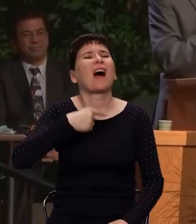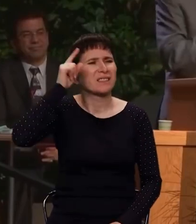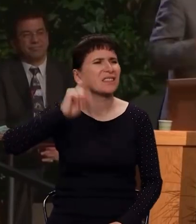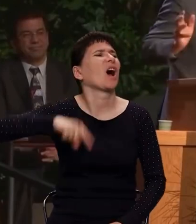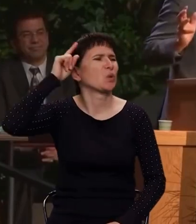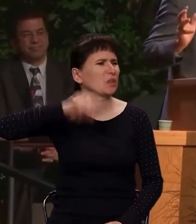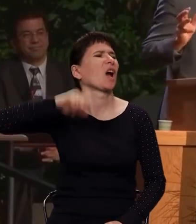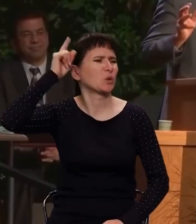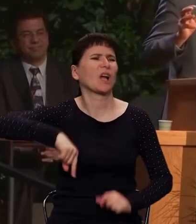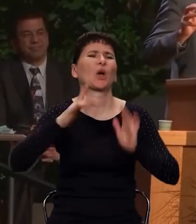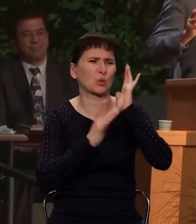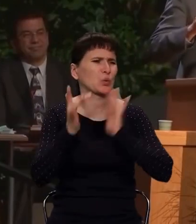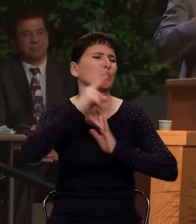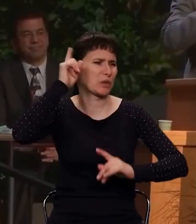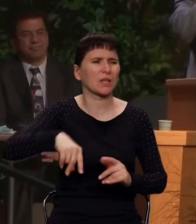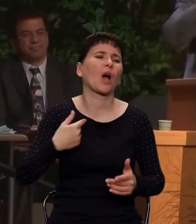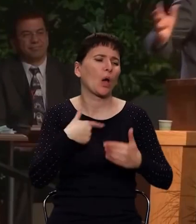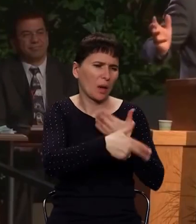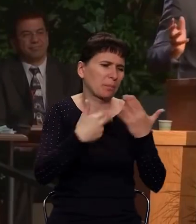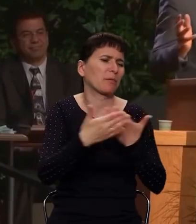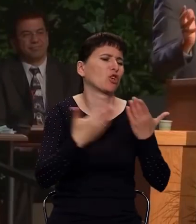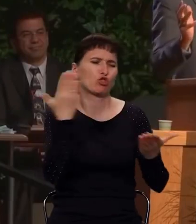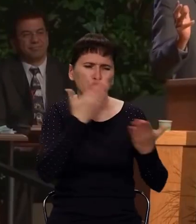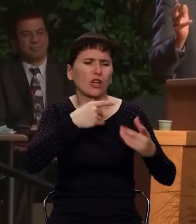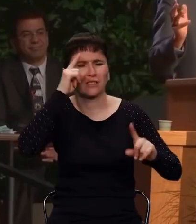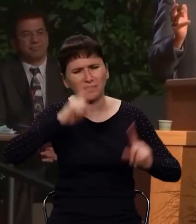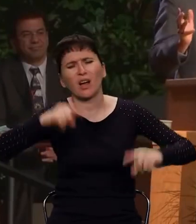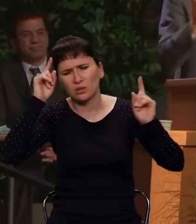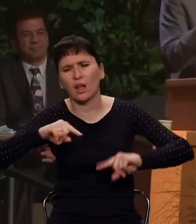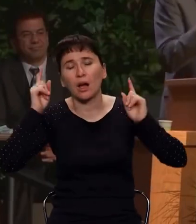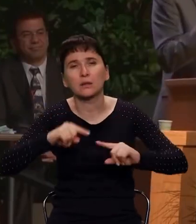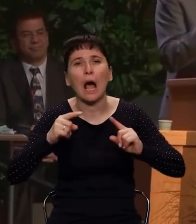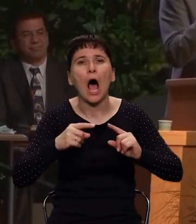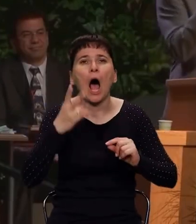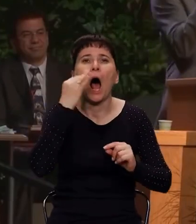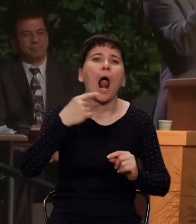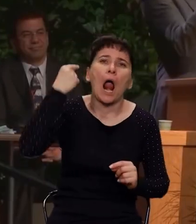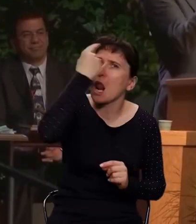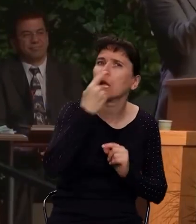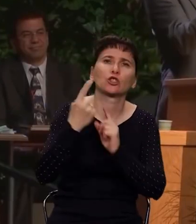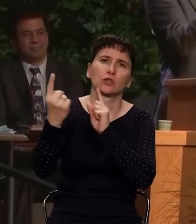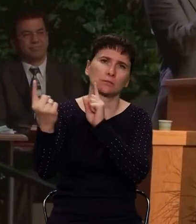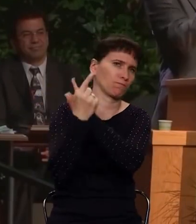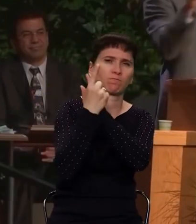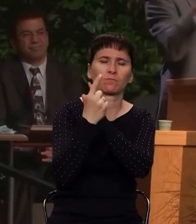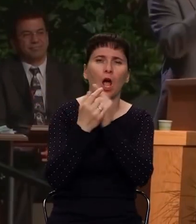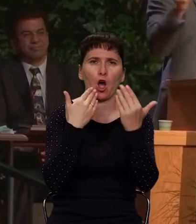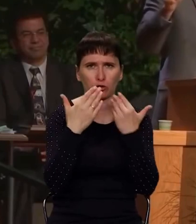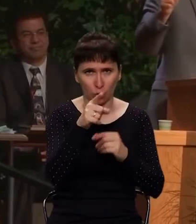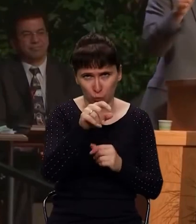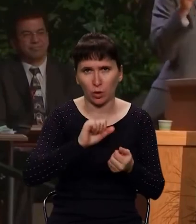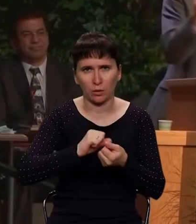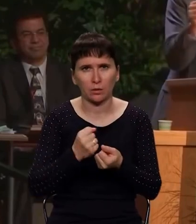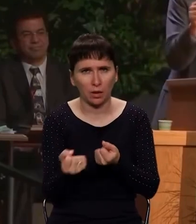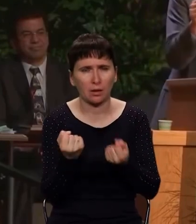и выучить Евангелие наизусть, но никогда Христа не знать. Можно быть всегда сидеть в собрании здесь и ни одного